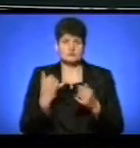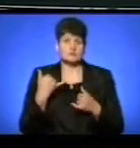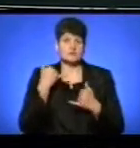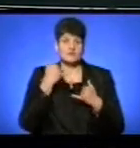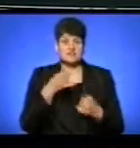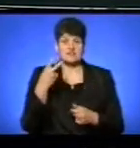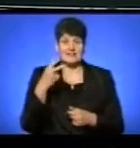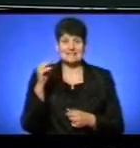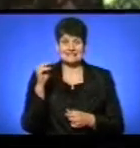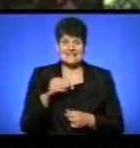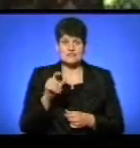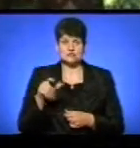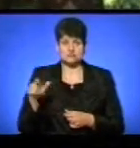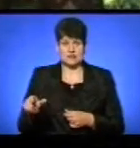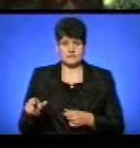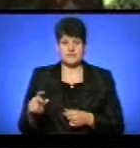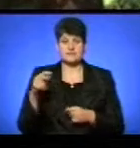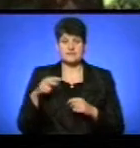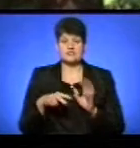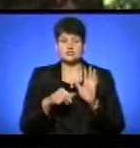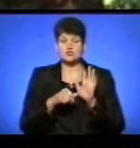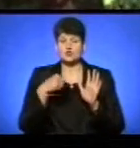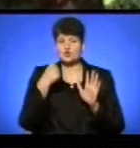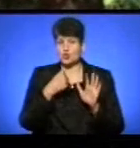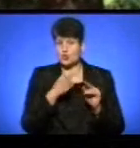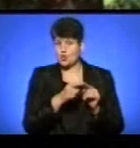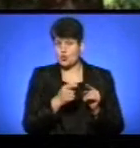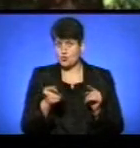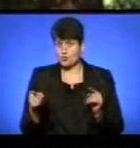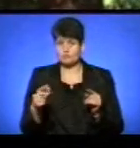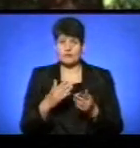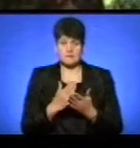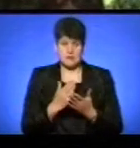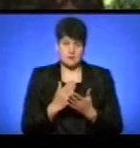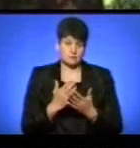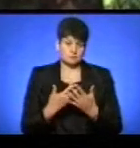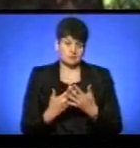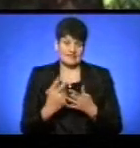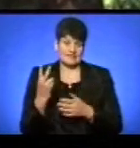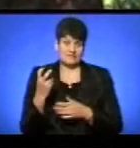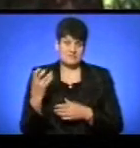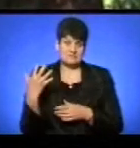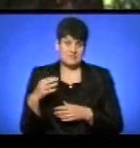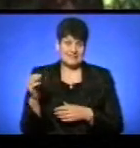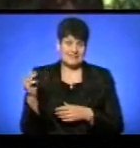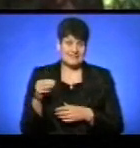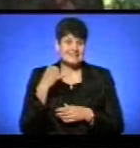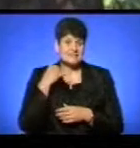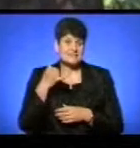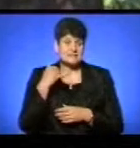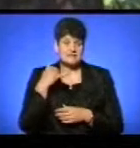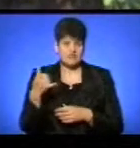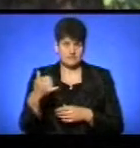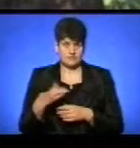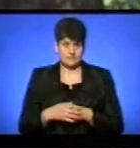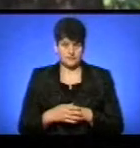людей. З 2006 року ми маємо майже 250 тисяч дзвінків на